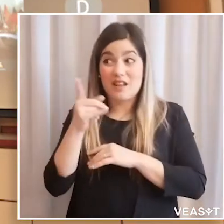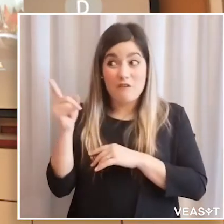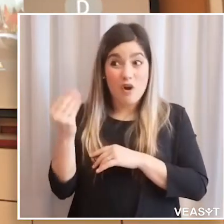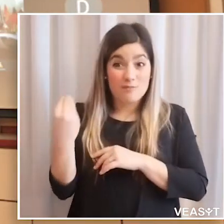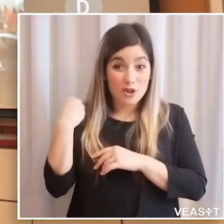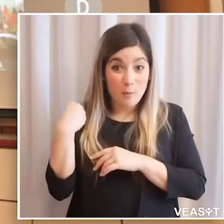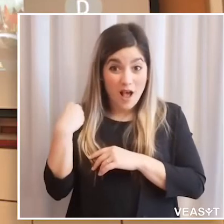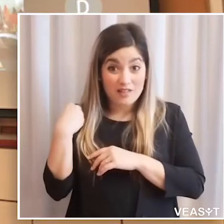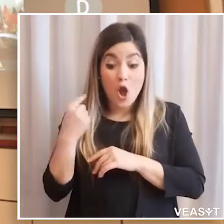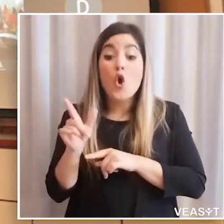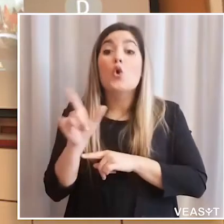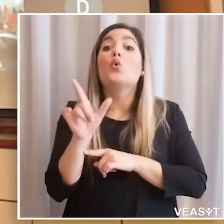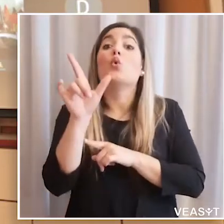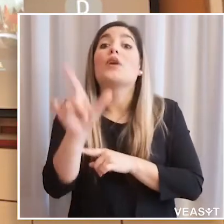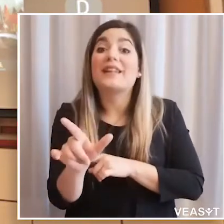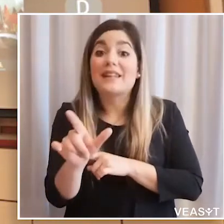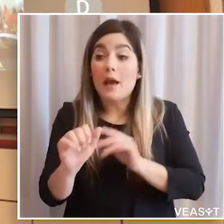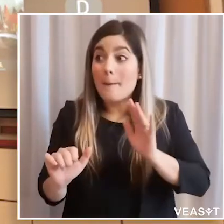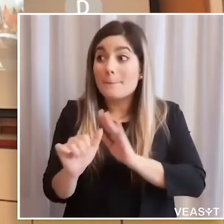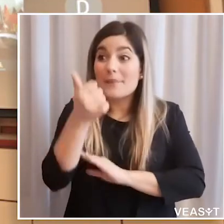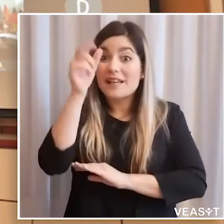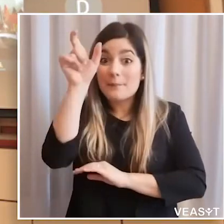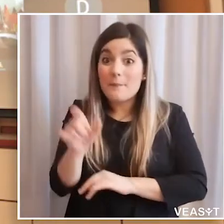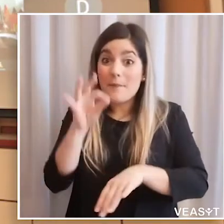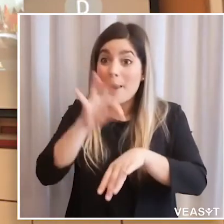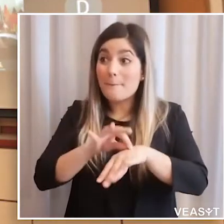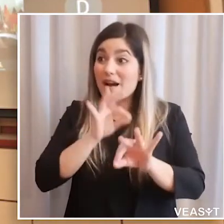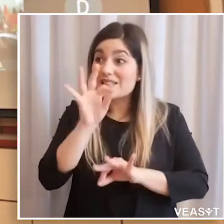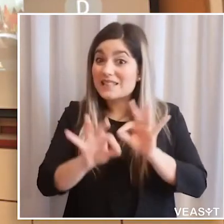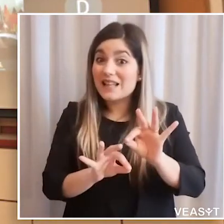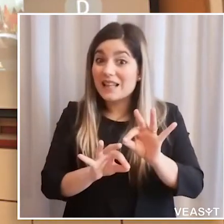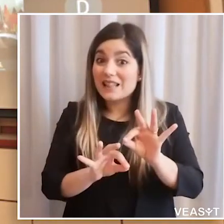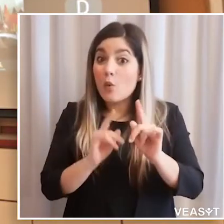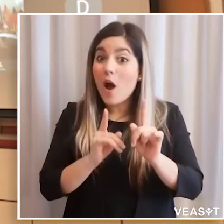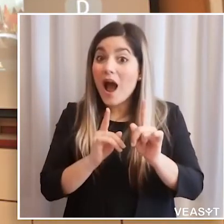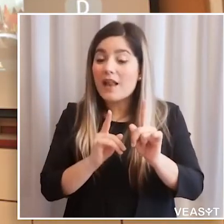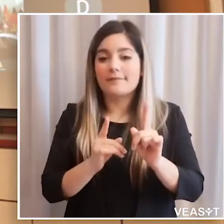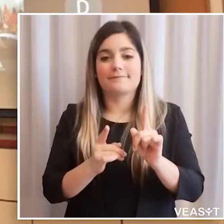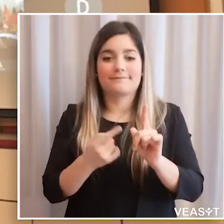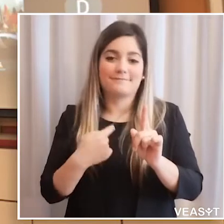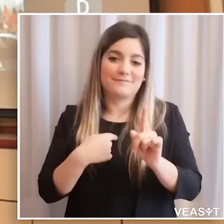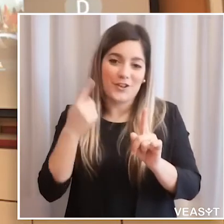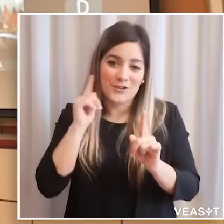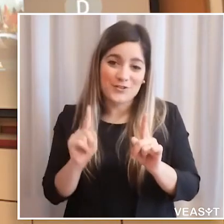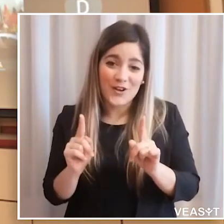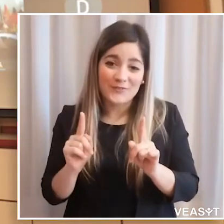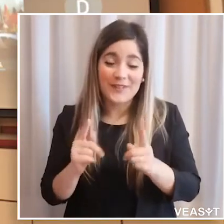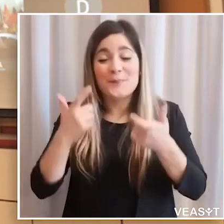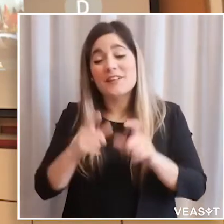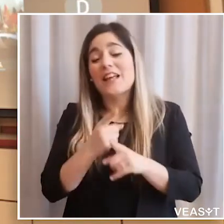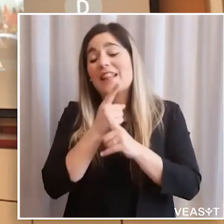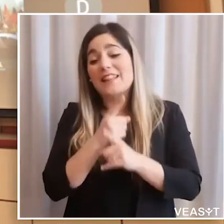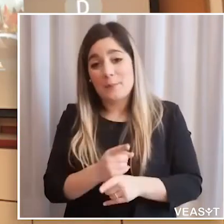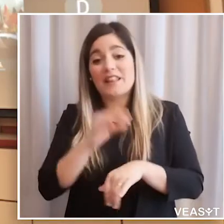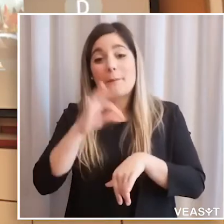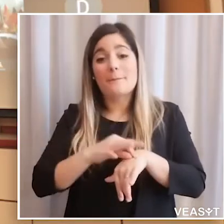differenziati, però se mi chiedete lunedì prossimo quale sarà il primo paziente, in questo